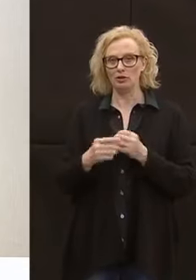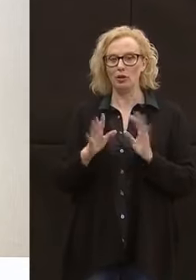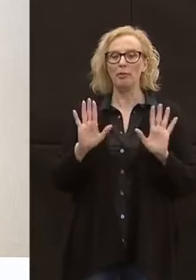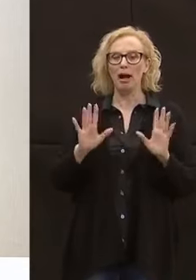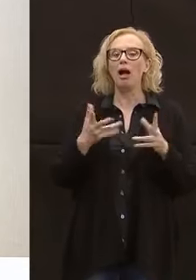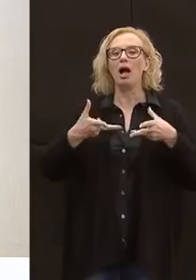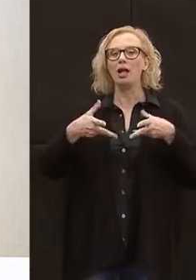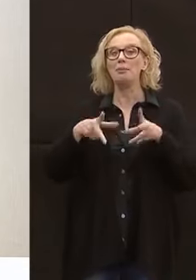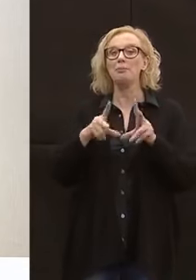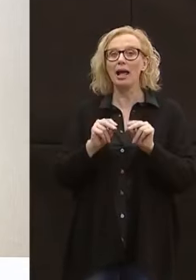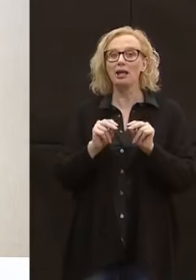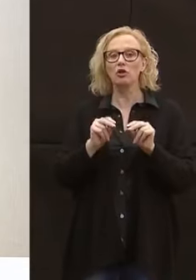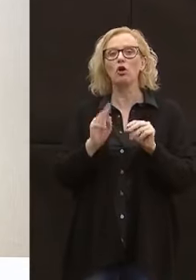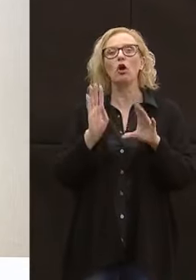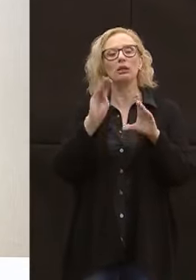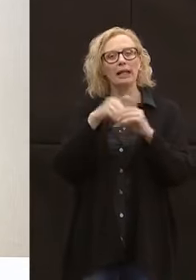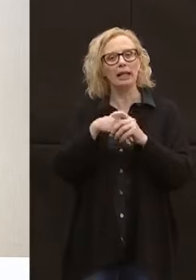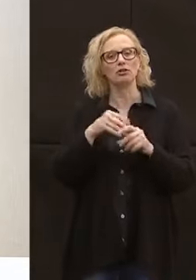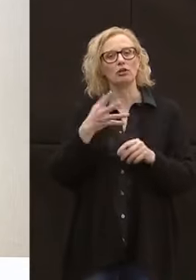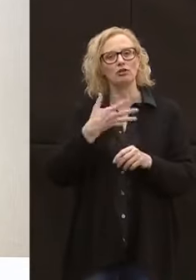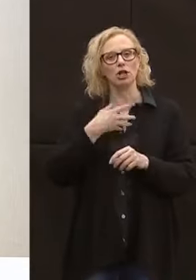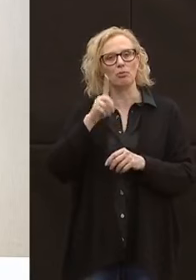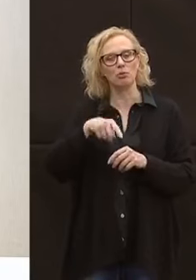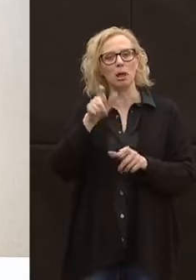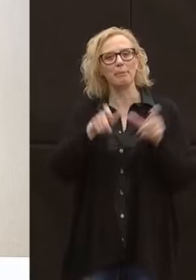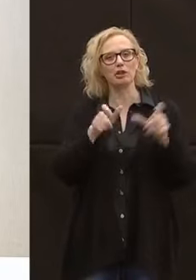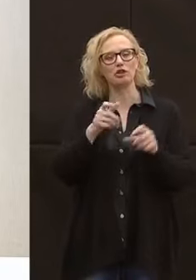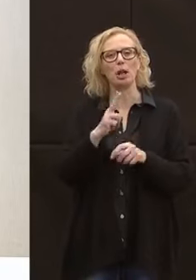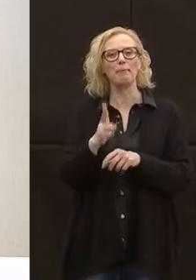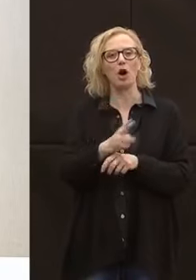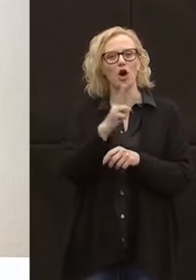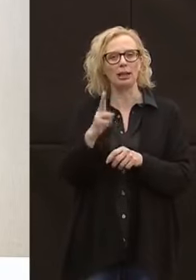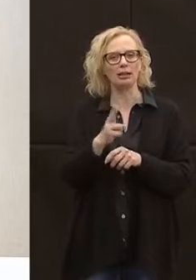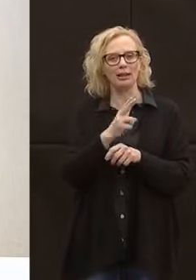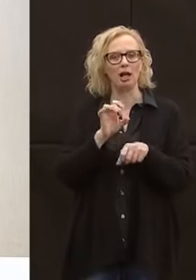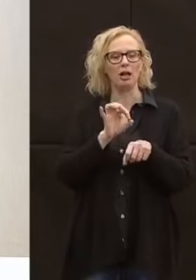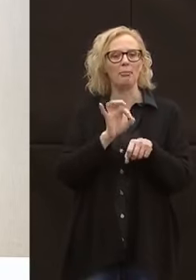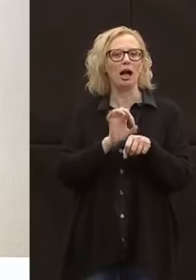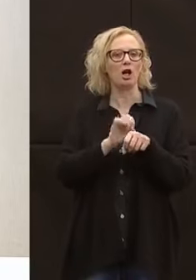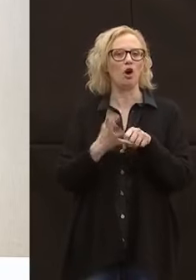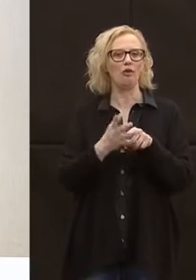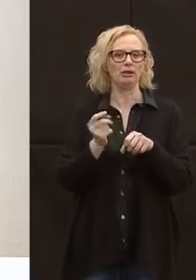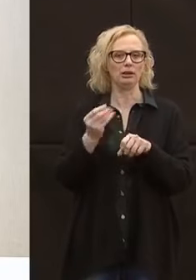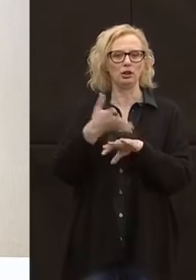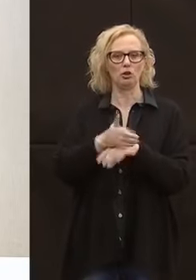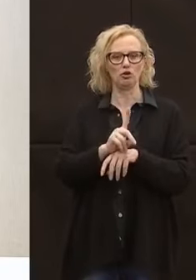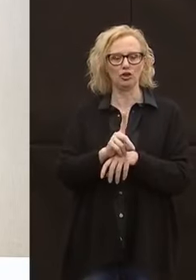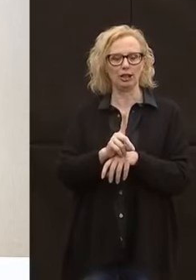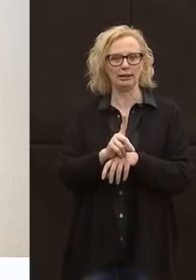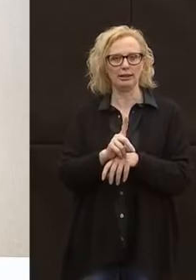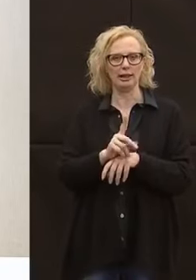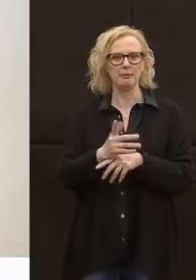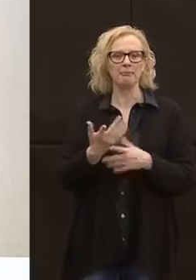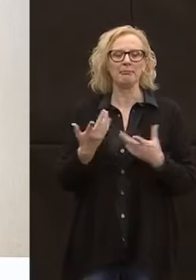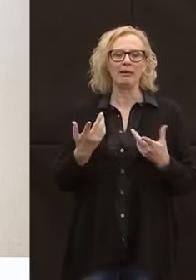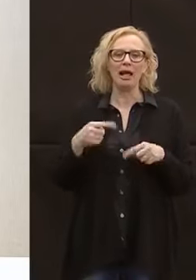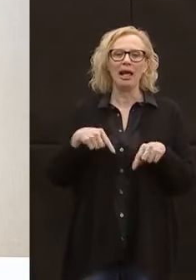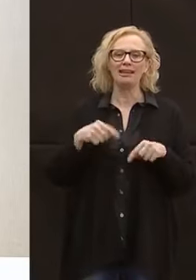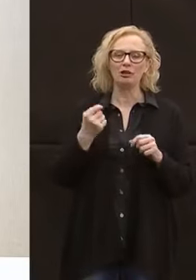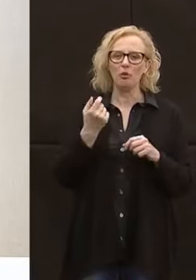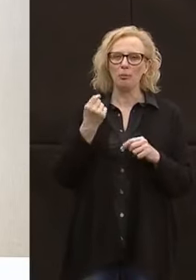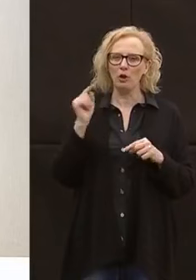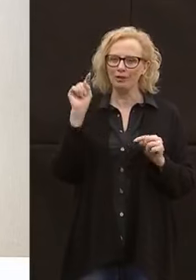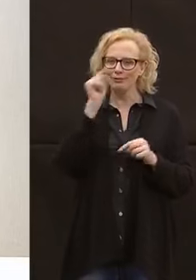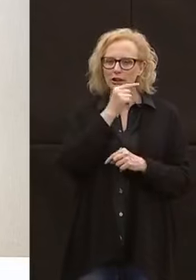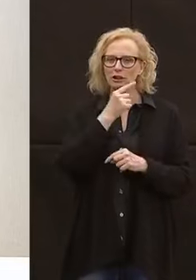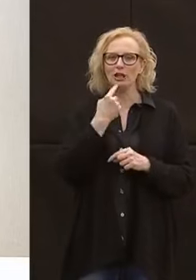ripeto comprende decessi anche che non riguardano esclusivamente Covid. Per cui è difficile in questo momento